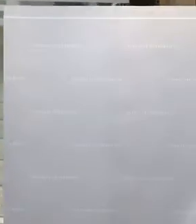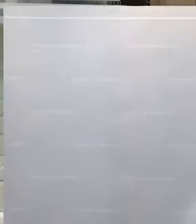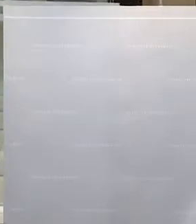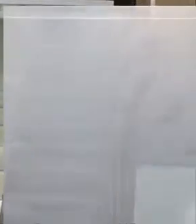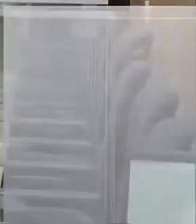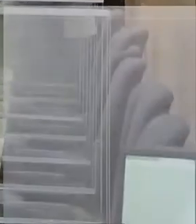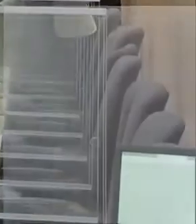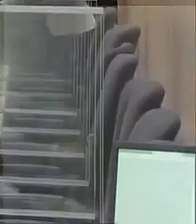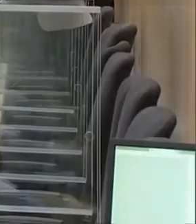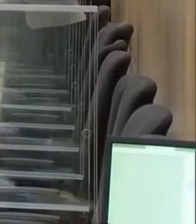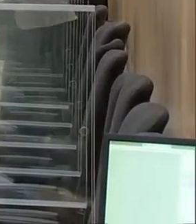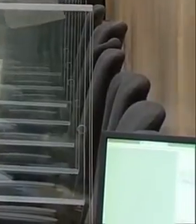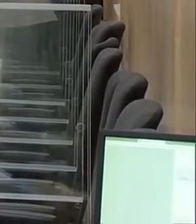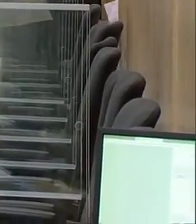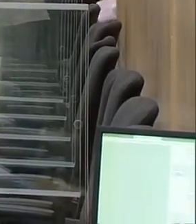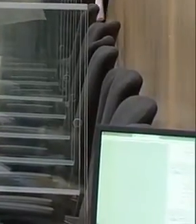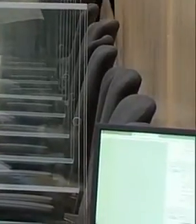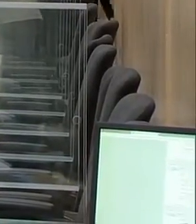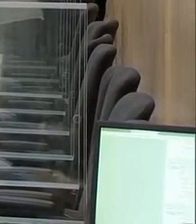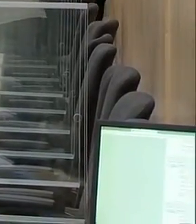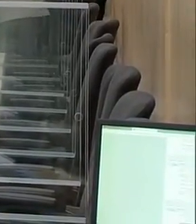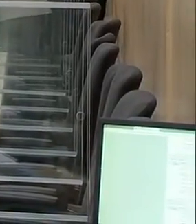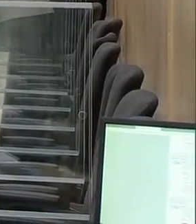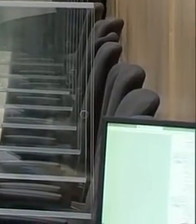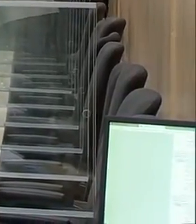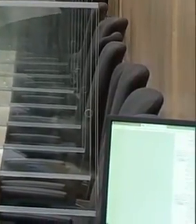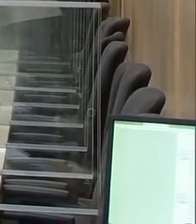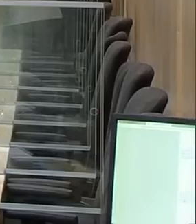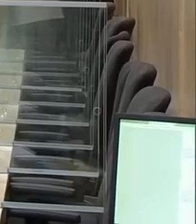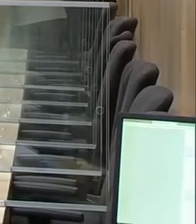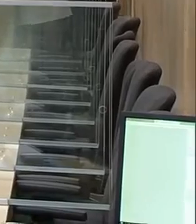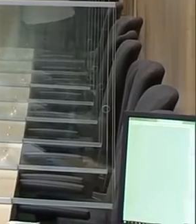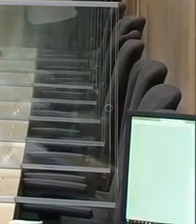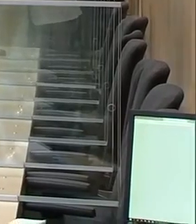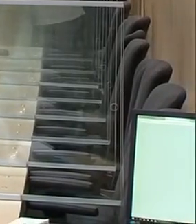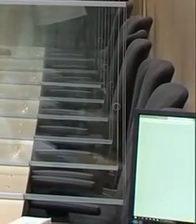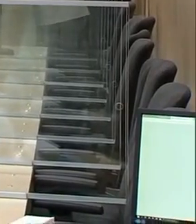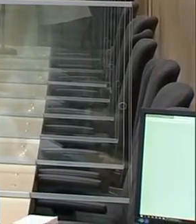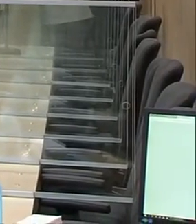herausfinden, sagt Elisabeth Furtscheller. Sie ist ÖVP-Frauensprecherin. Ein Jahr soll diese Studie laufen. Dann gibt es Ergebnisse.